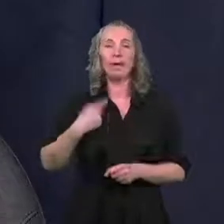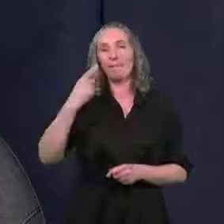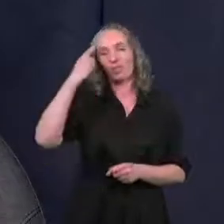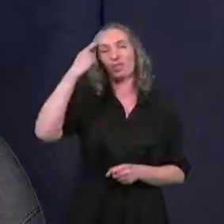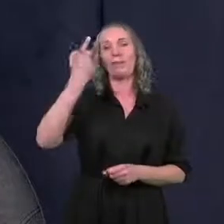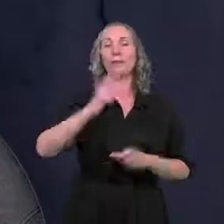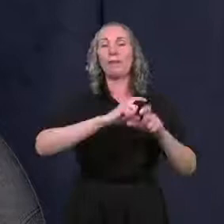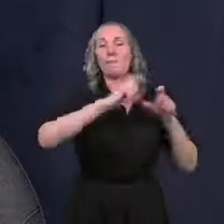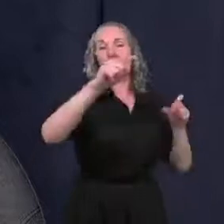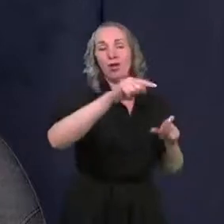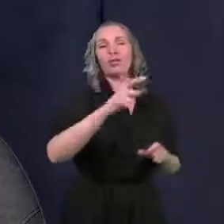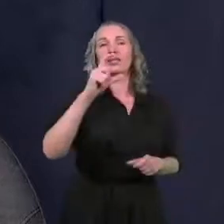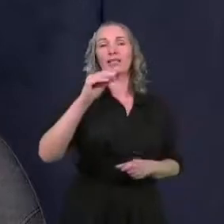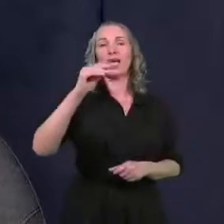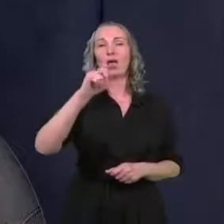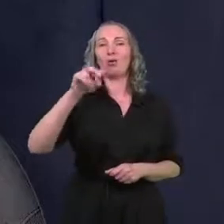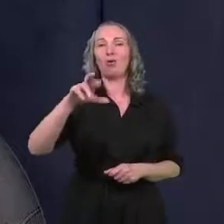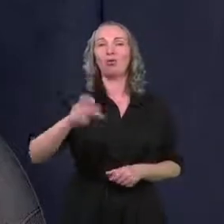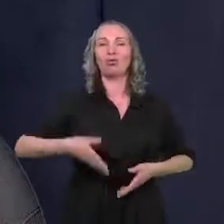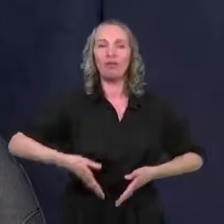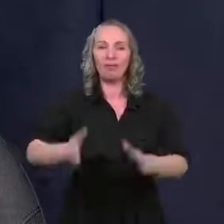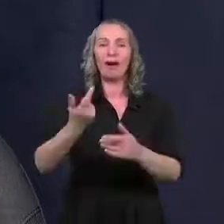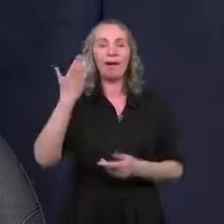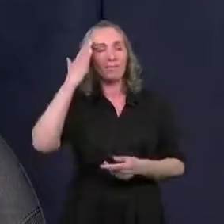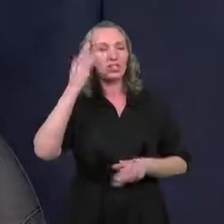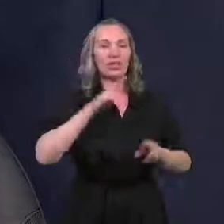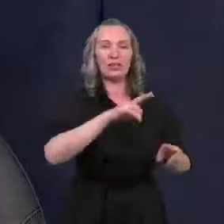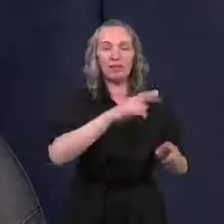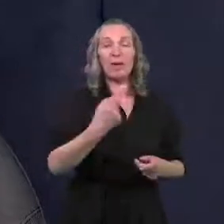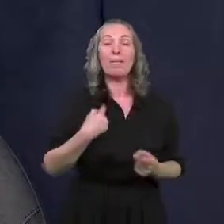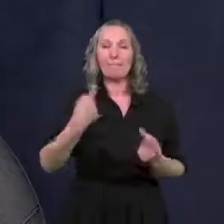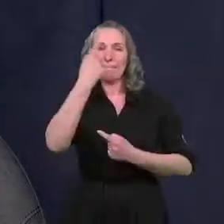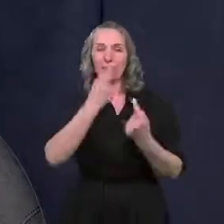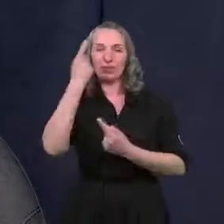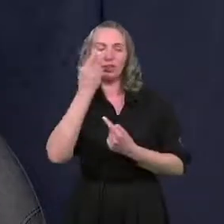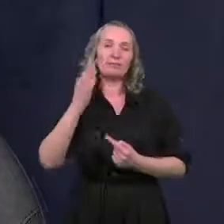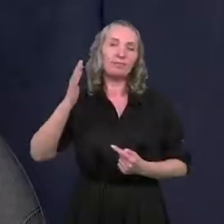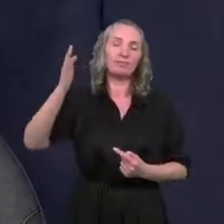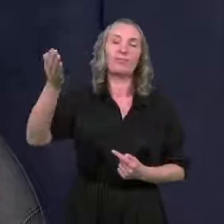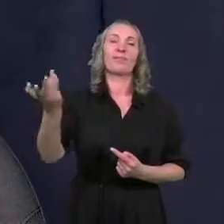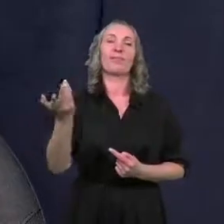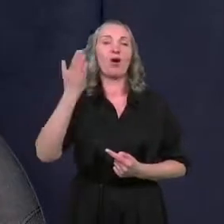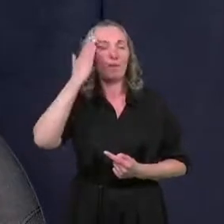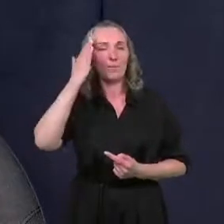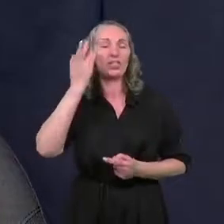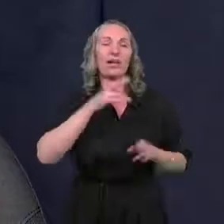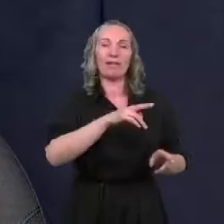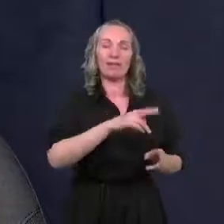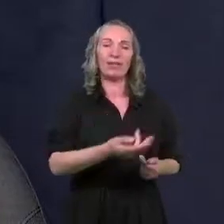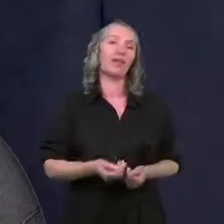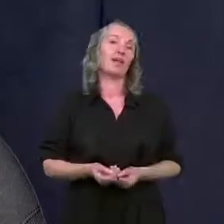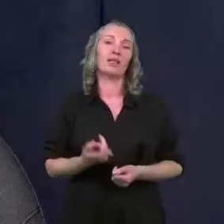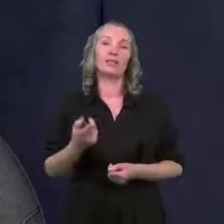bloki przy ulicy Celulozowej, mieszkania na wynajem. Myślimy w jakiejś perspektywie też o mieszkaniach na wynajem